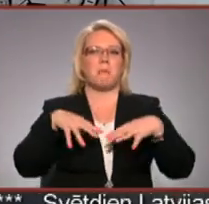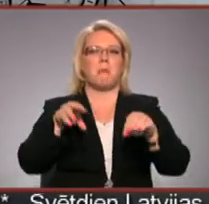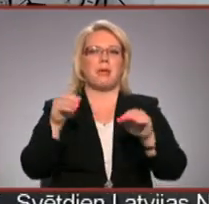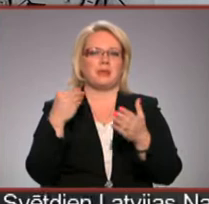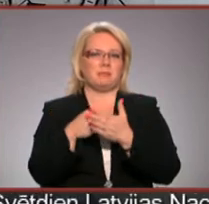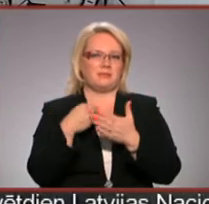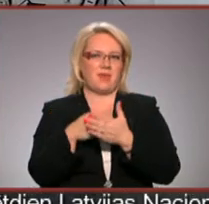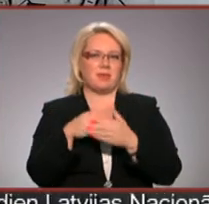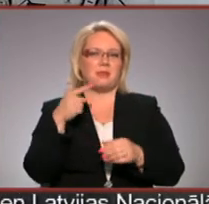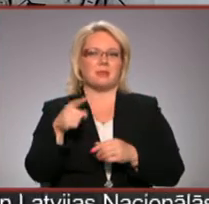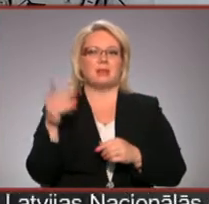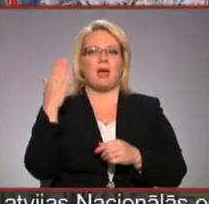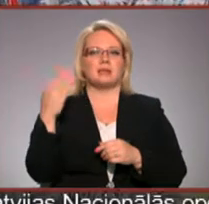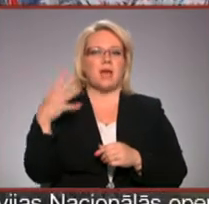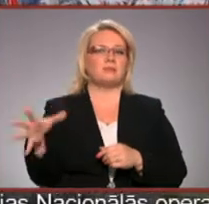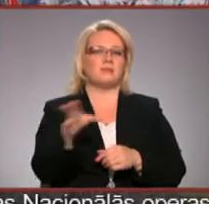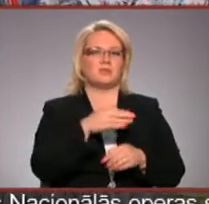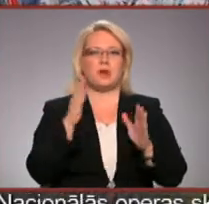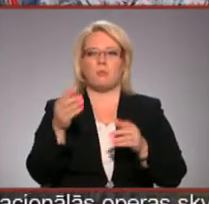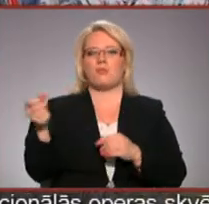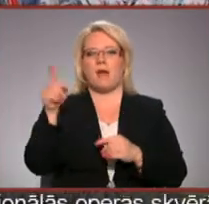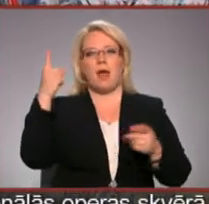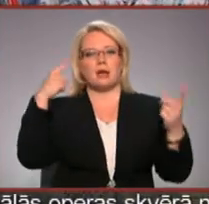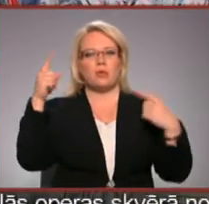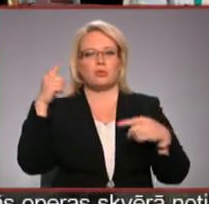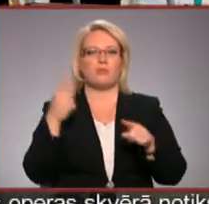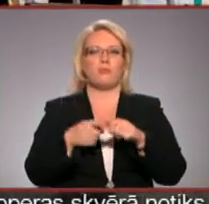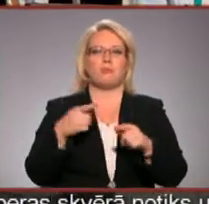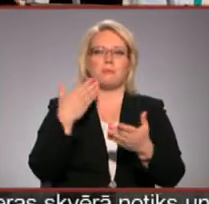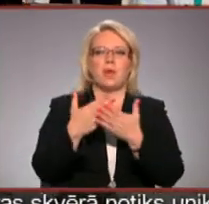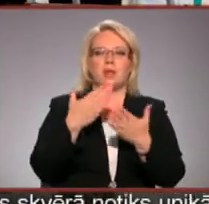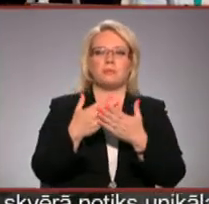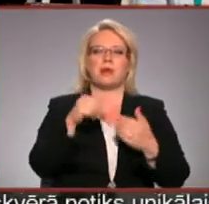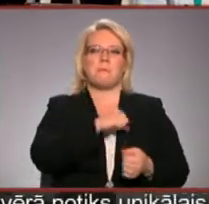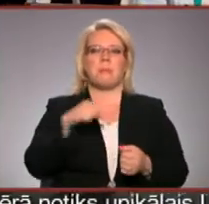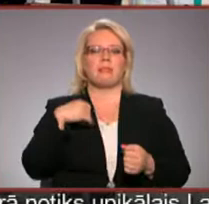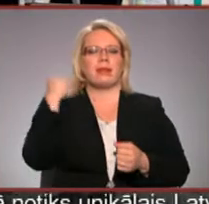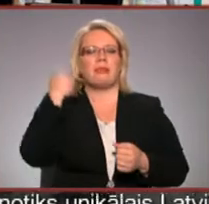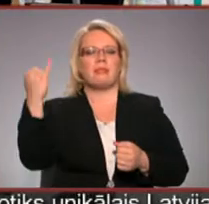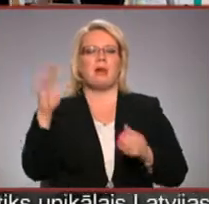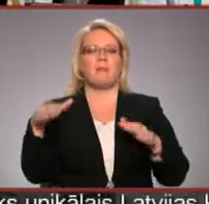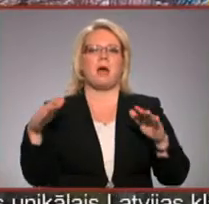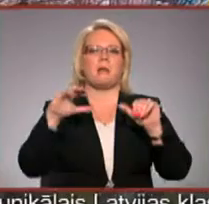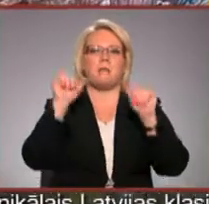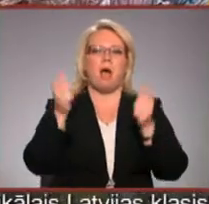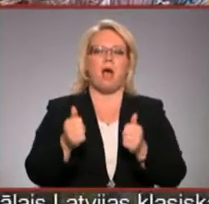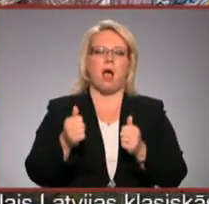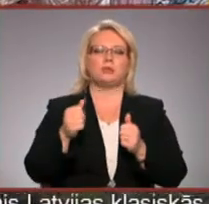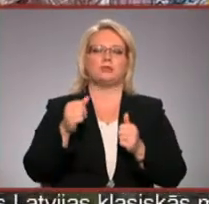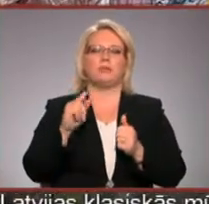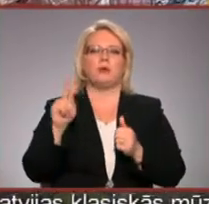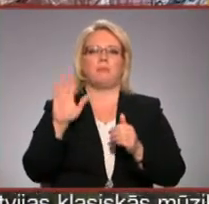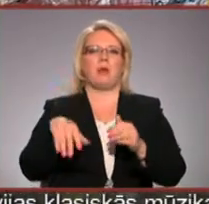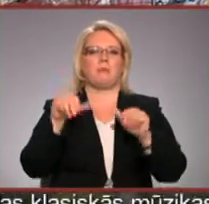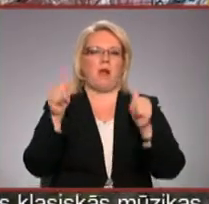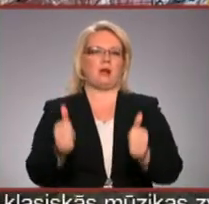vērtība. Tas ir aicinājums mums visiem būt vairāk radošiem un pierādījums, ka jau pati ideja par mākslu var būt māksla. Jānis